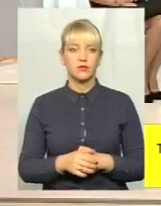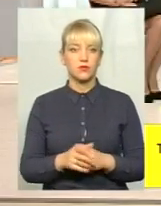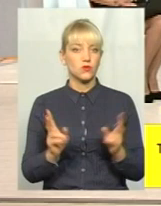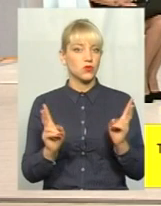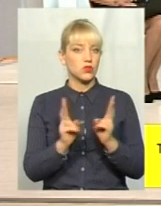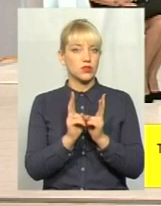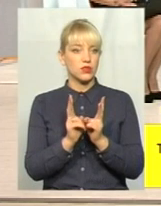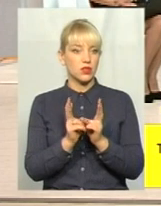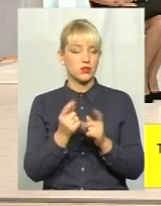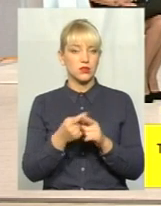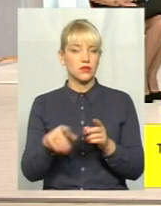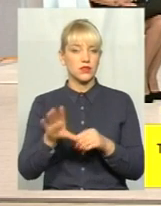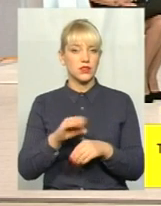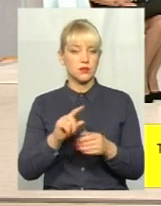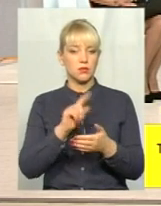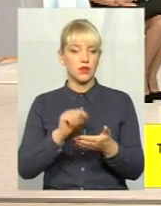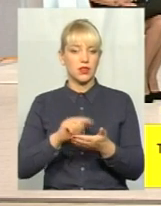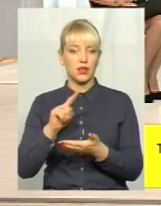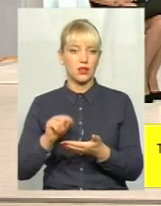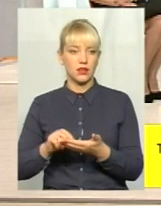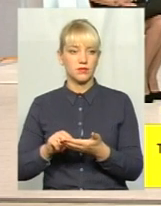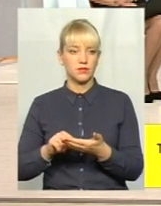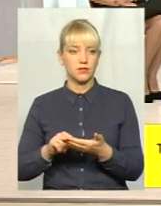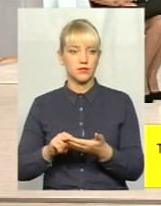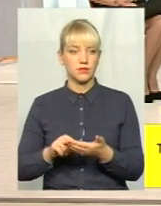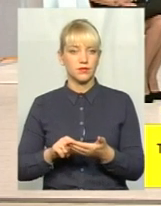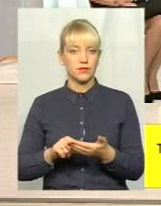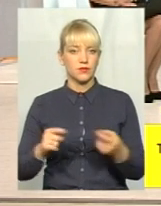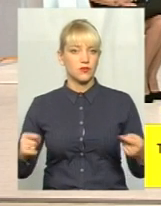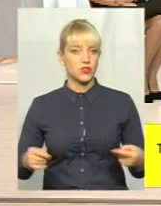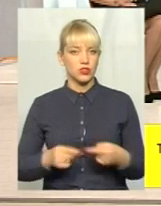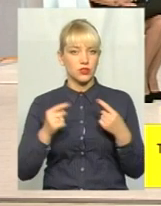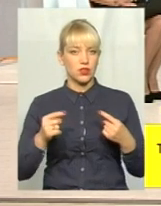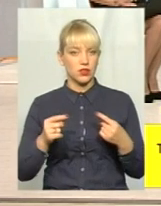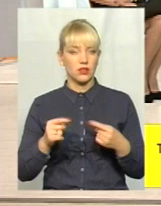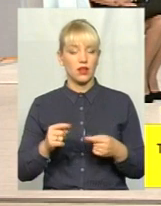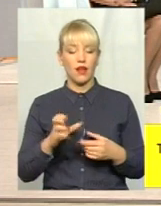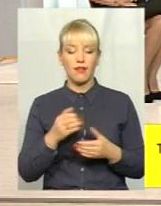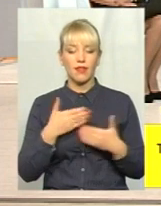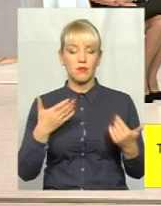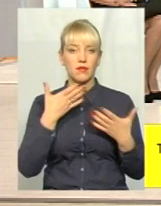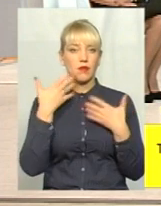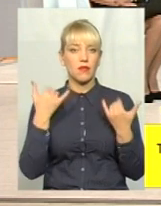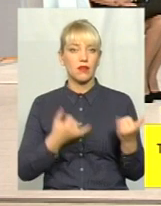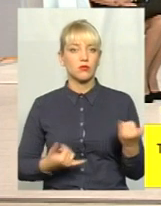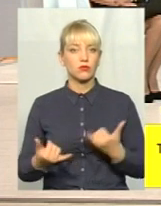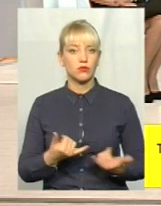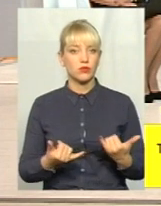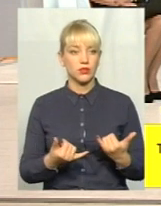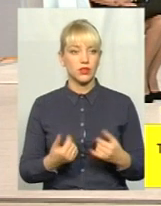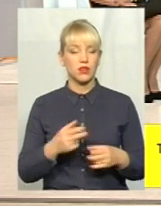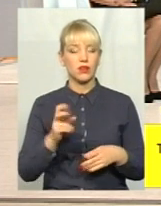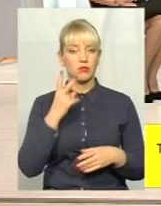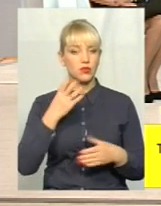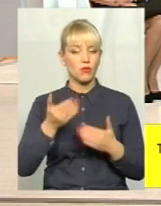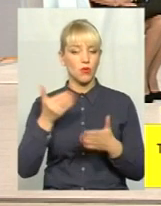Зустрічають ці всі питання, скажімо так, в штики. Чому кажуть? А нам ні, де припаркуватися. От як попередньо в сюжеті